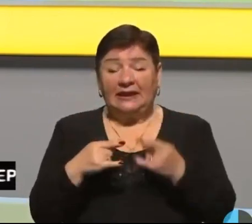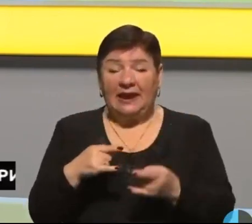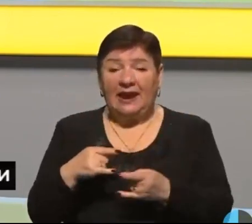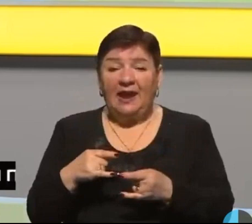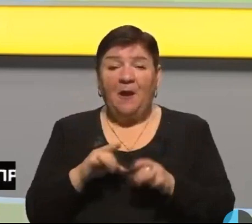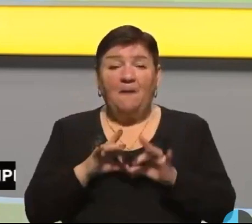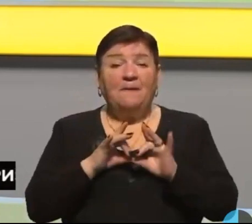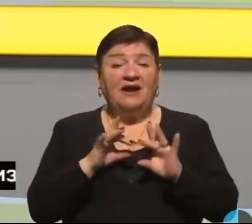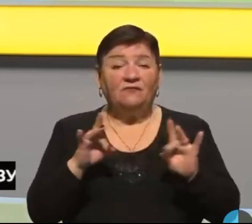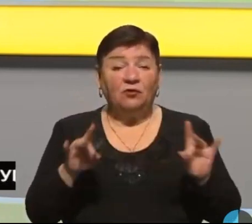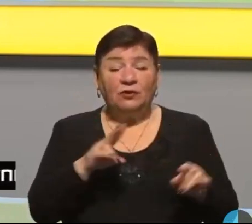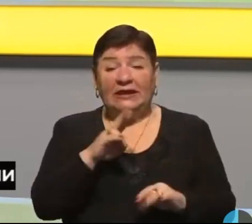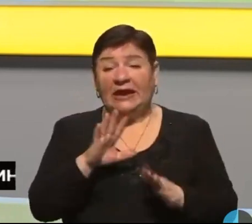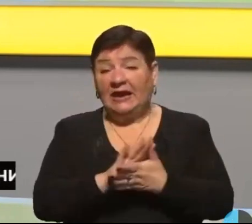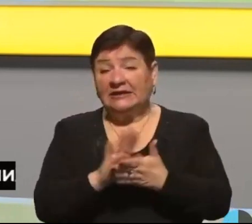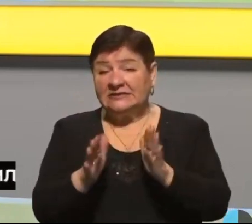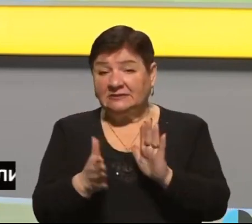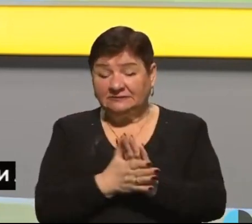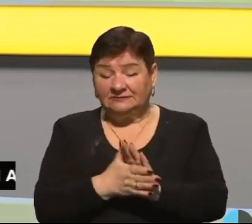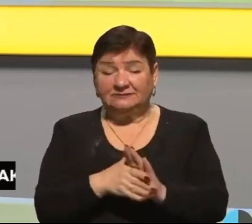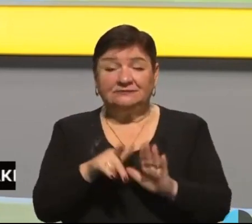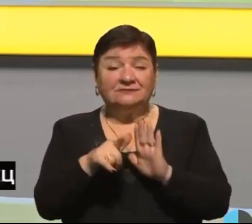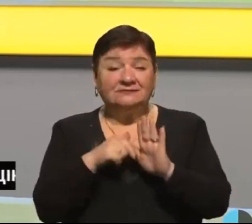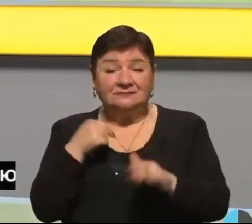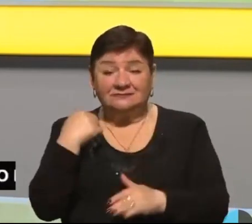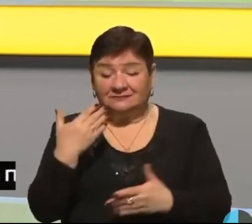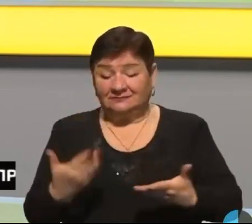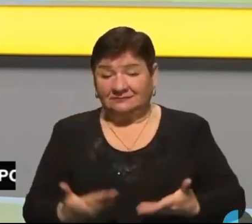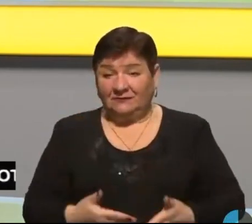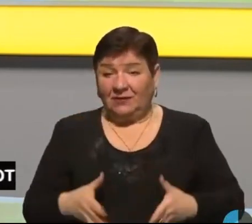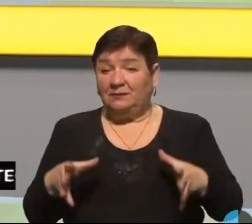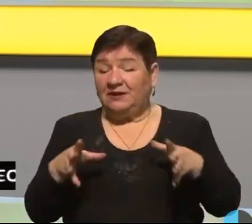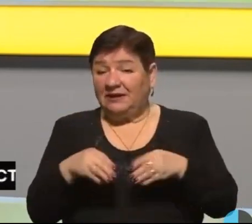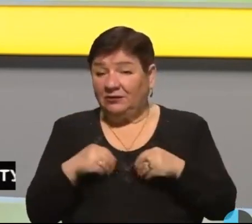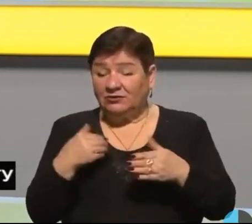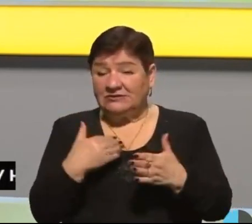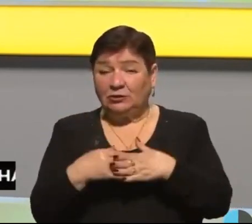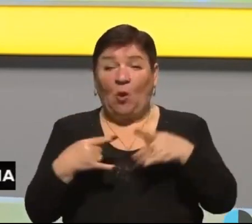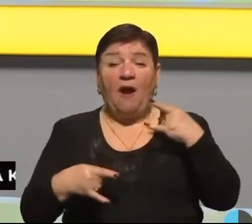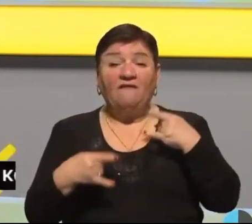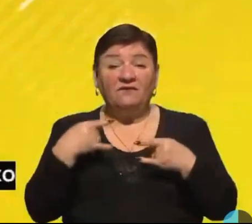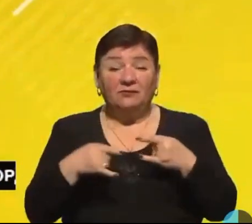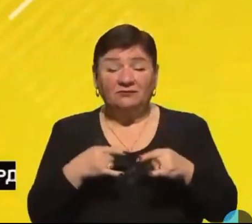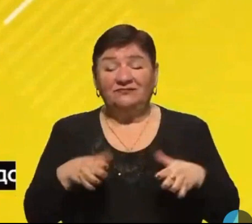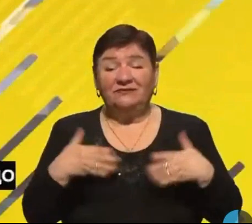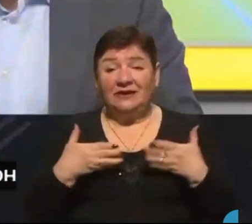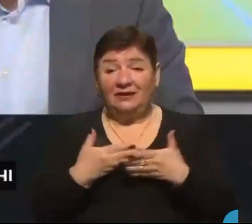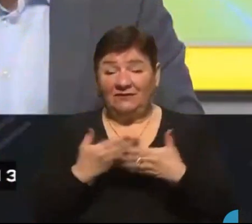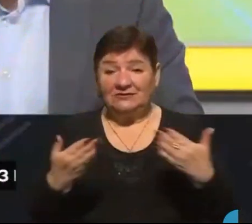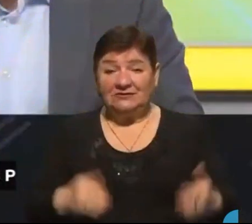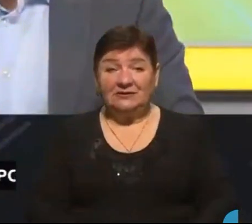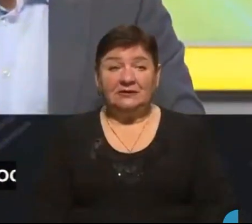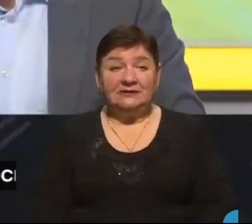Якою є ситуація наразі, дізнаємося від Андрія Демченка наживо. Він приєднується до нашого ефіру. Пане Андрію, вітаю вас.